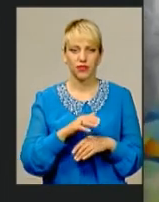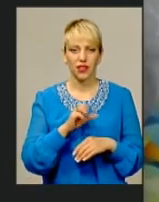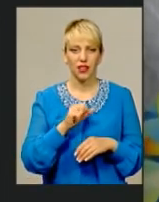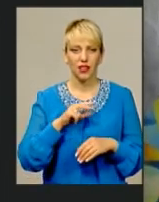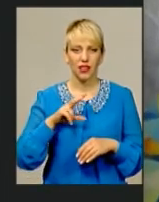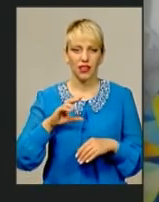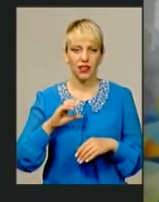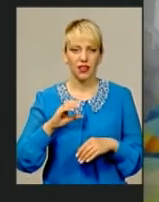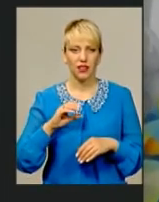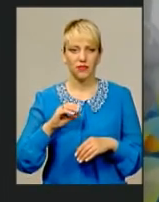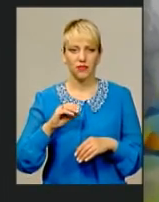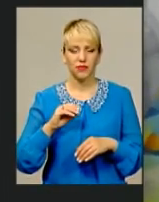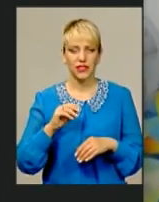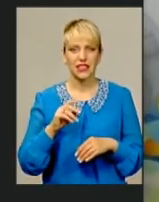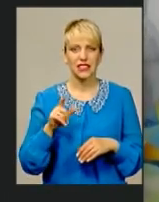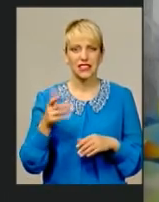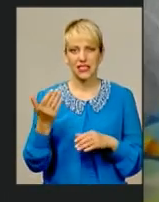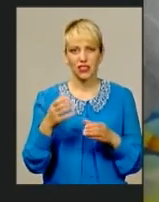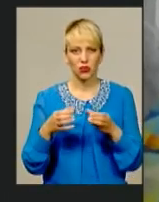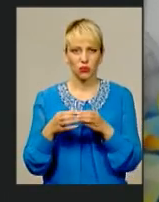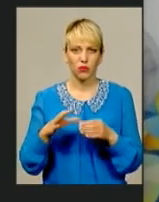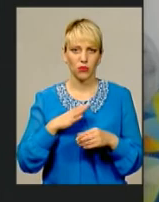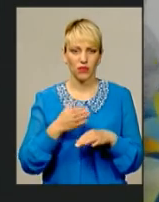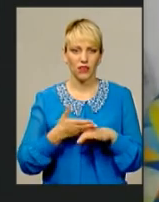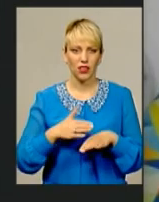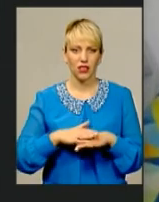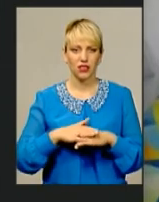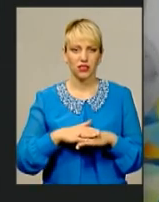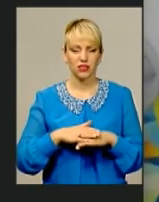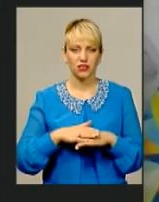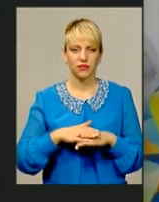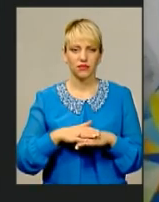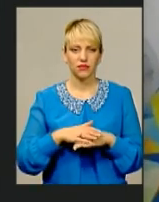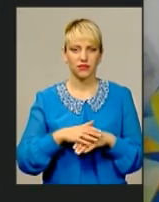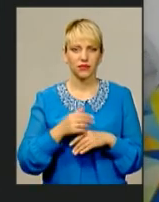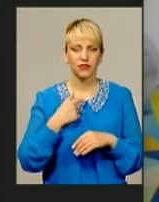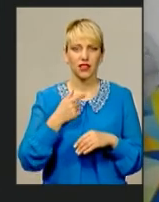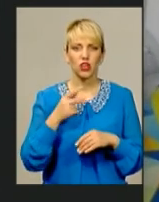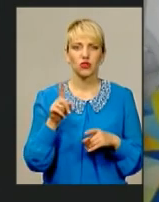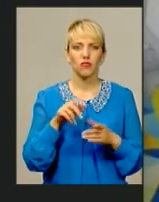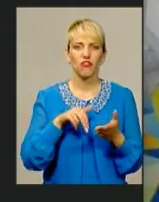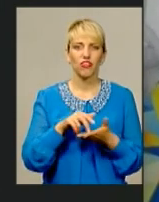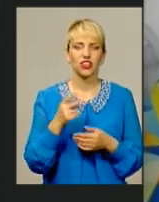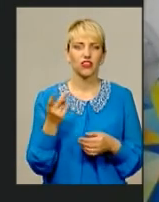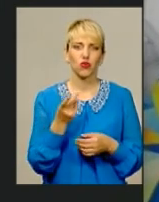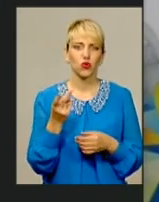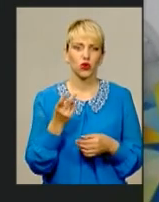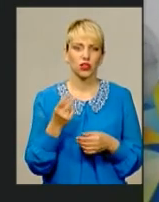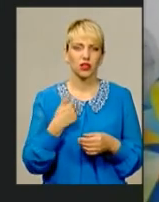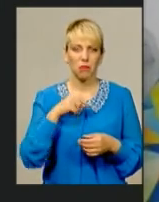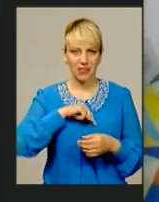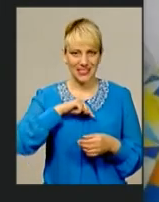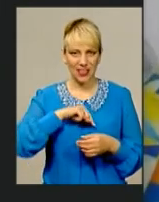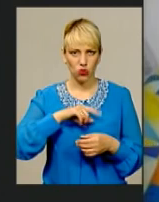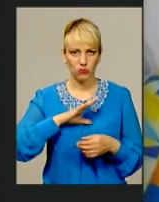Насправді, не важче, напевно, було з ними. Тому що ми знали, що ми хтою за хід двойку і психологічно